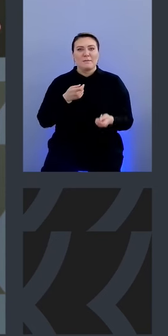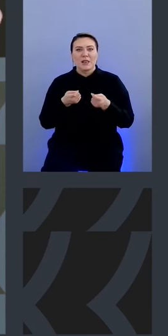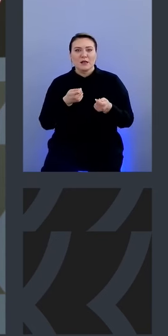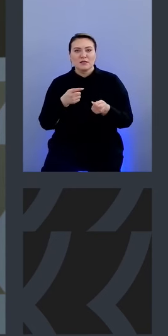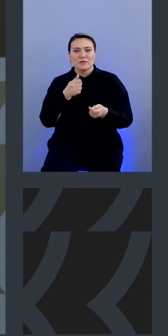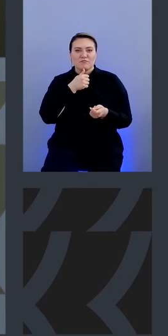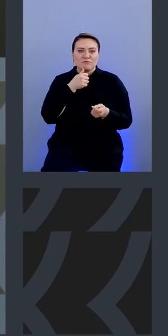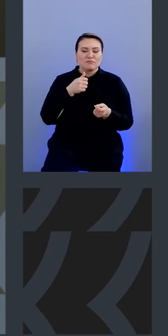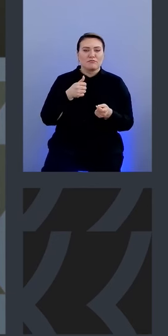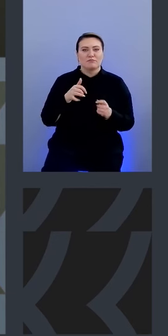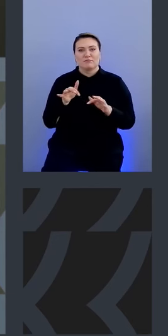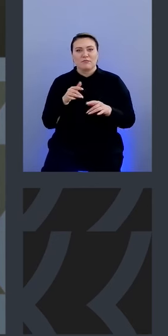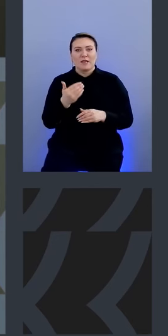его